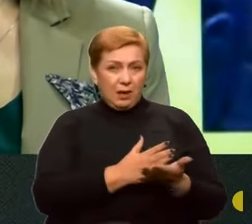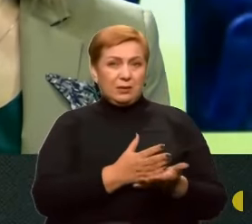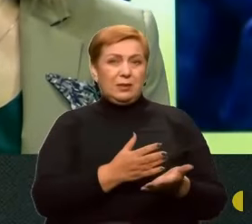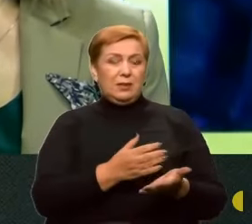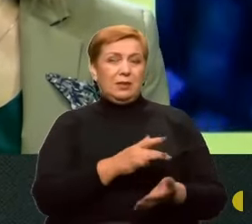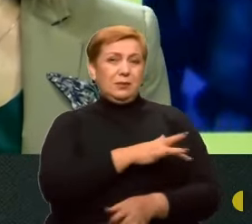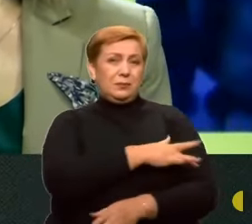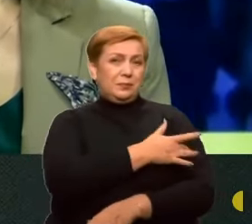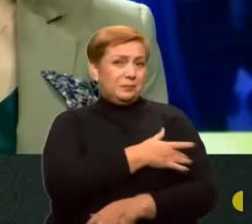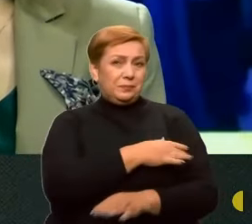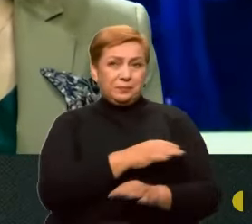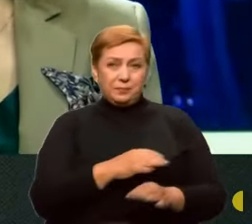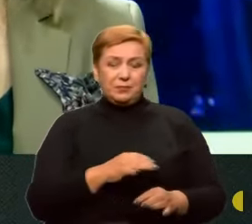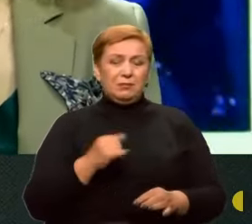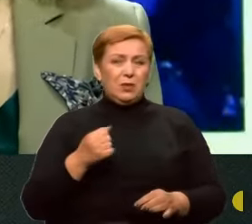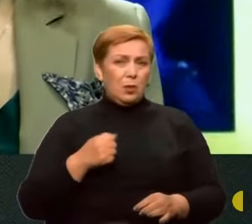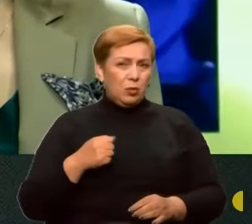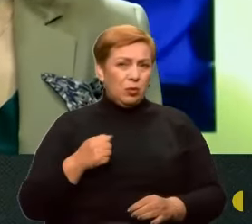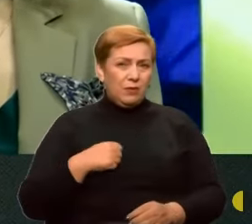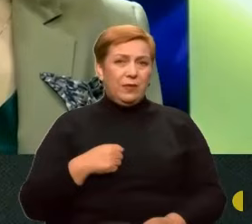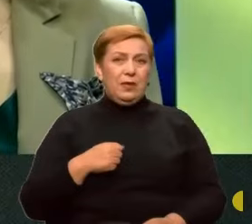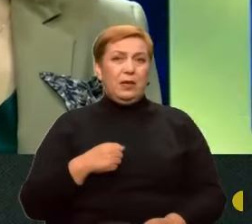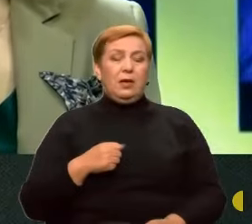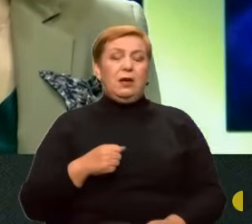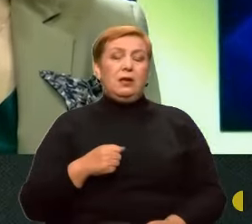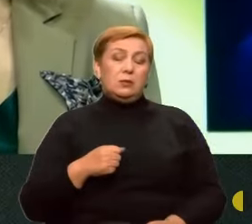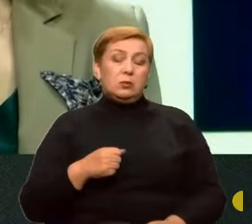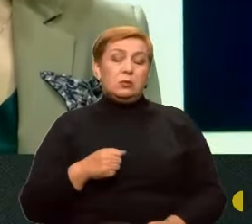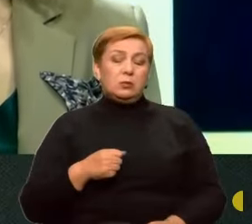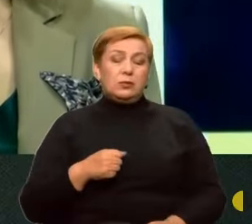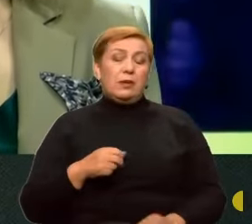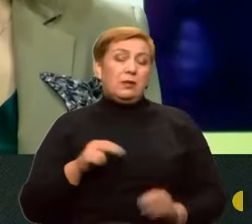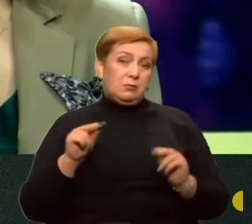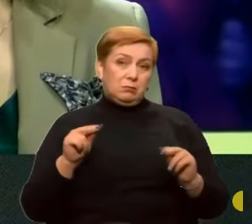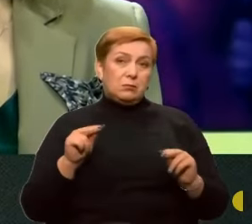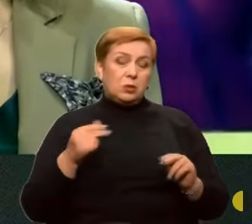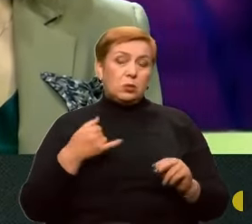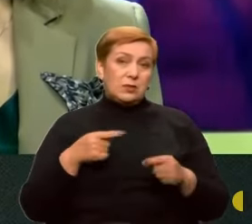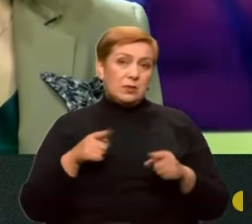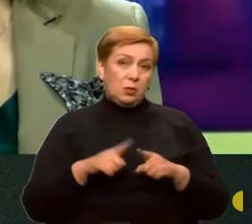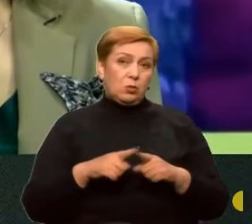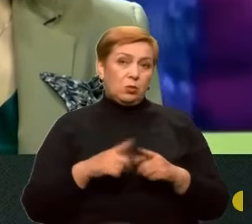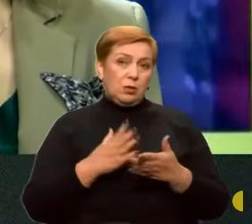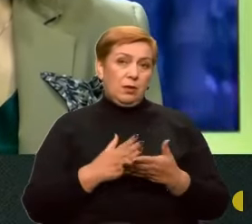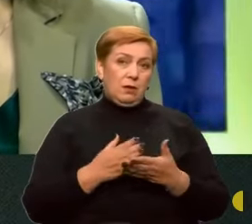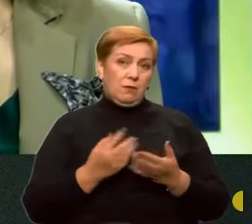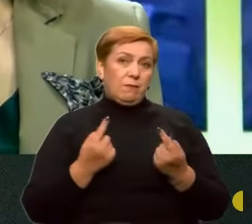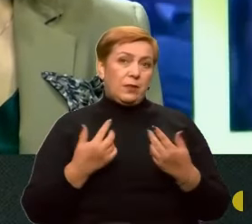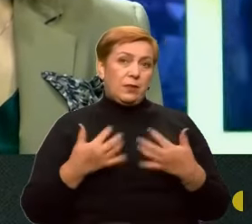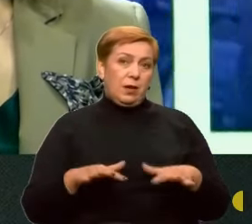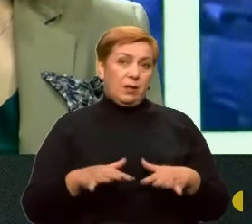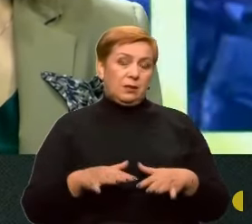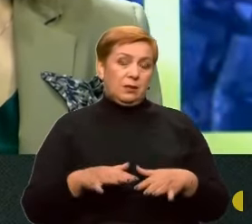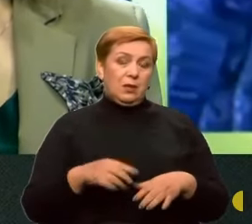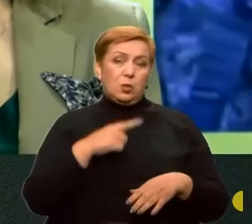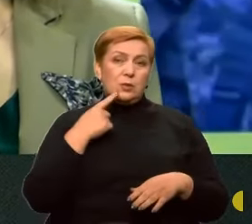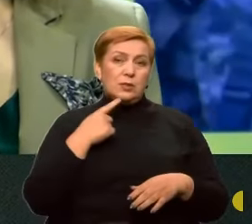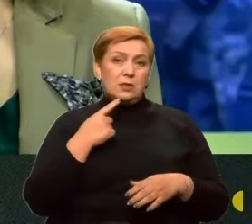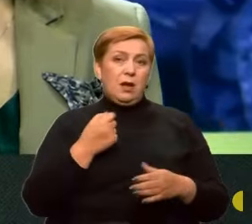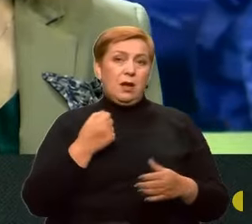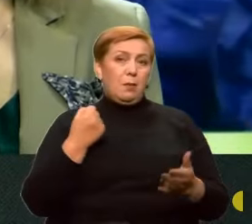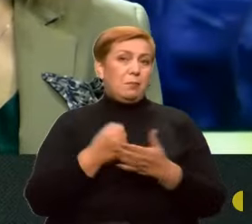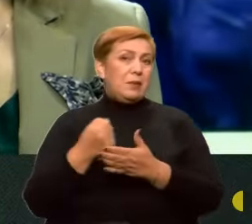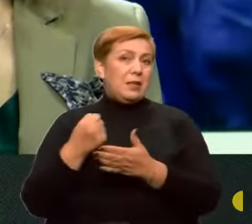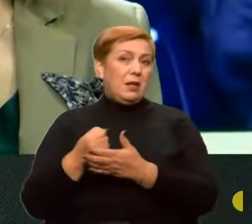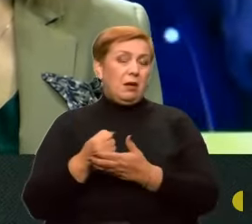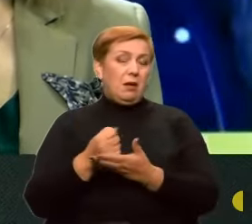але для об'єктивності у нас теж є втрати, тому що та ж сама Росня б'є артою, фпівідронами,